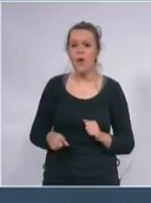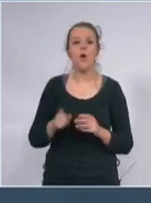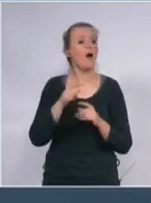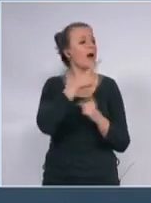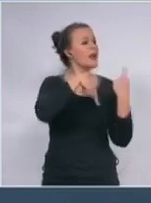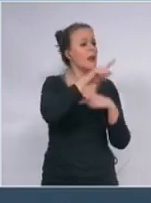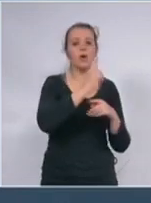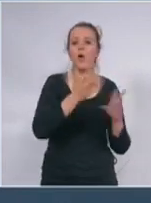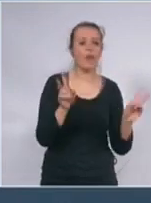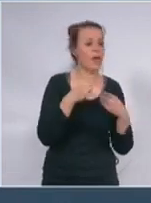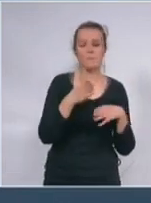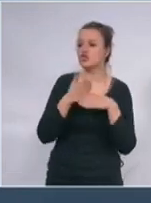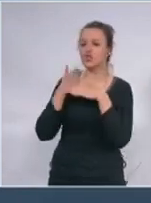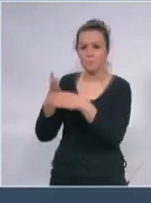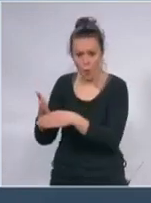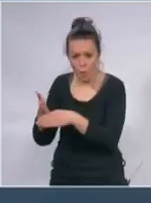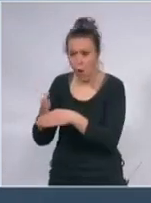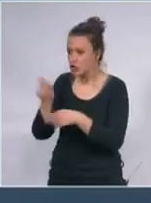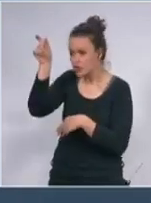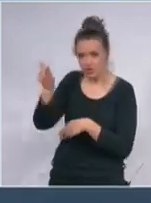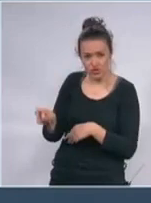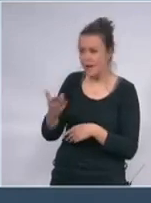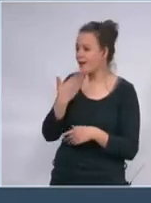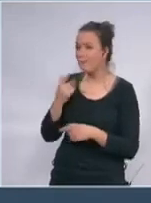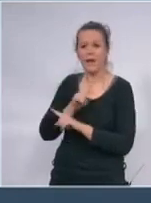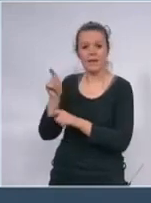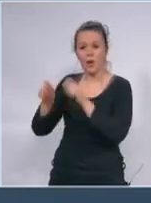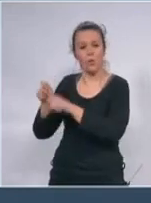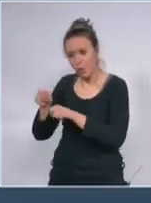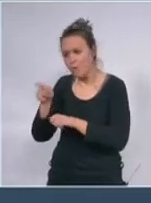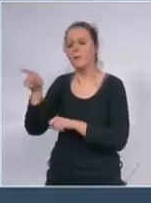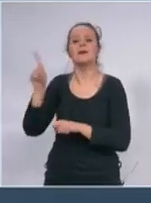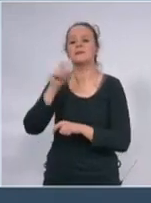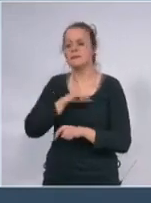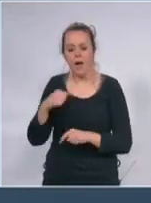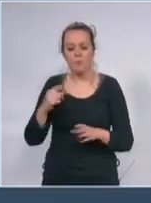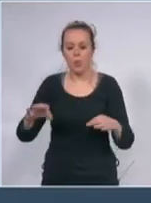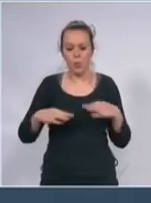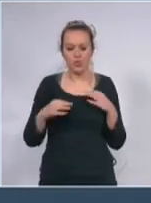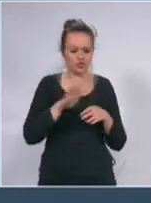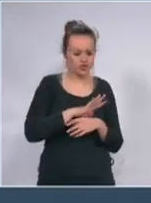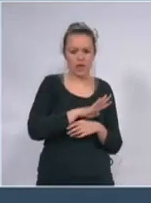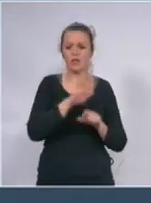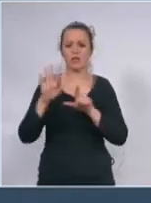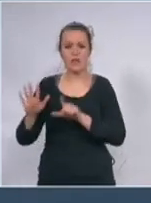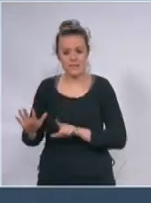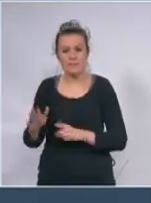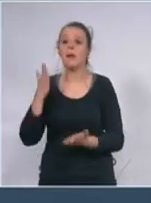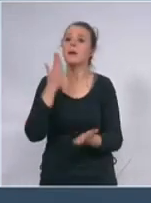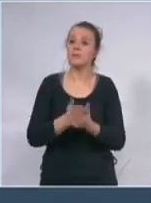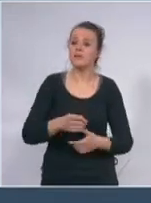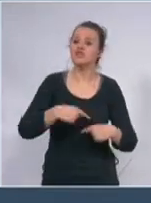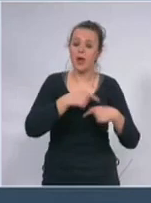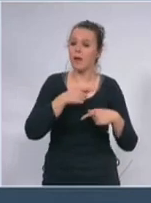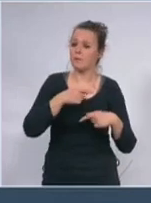nije došao izađite ujutru u svoje prodavnice od 4 ujutru do 7 čekat će vas i policajci i